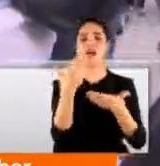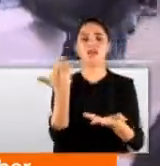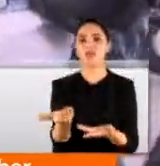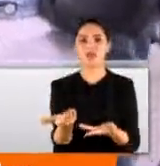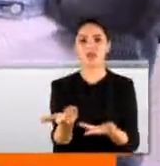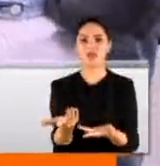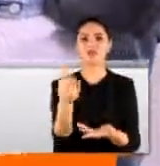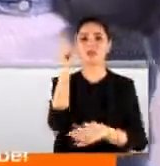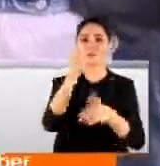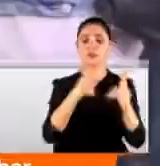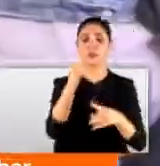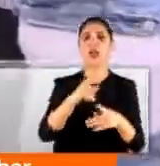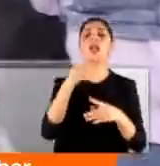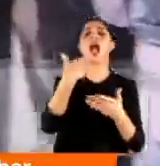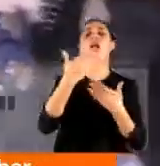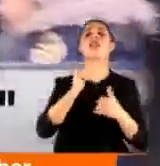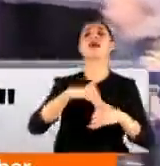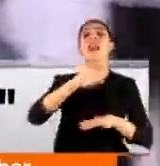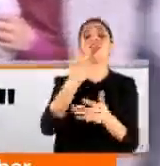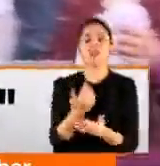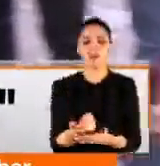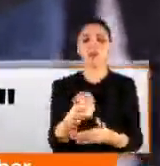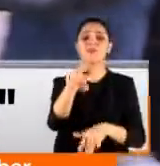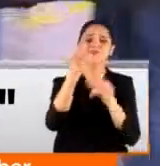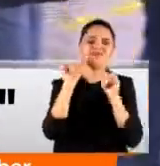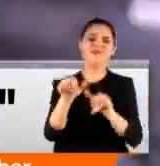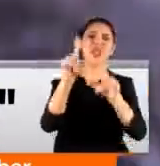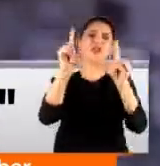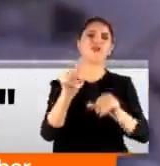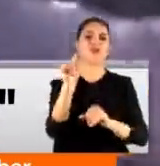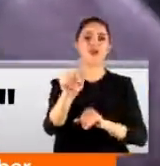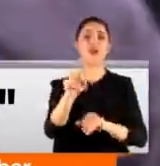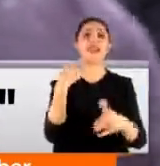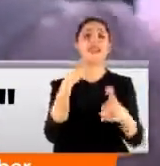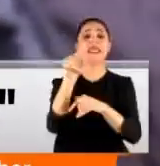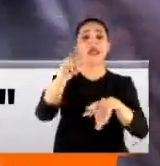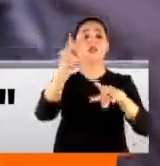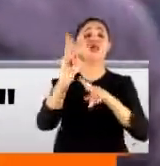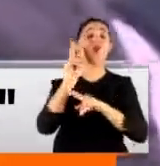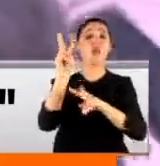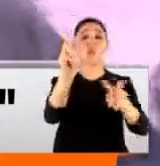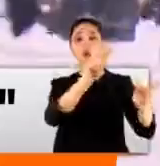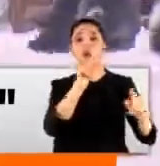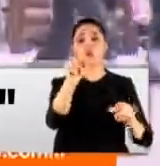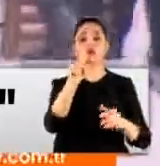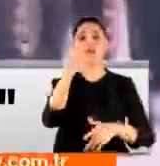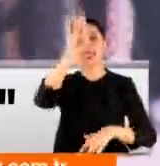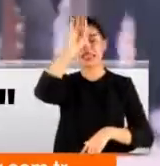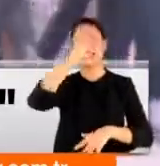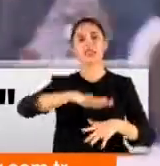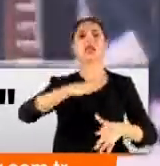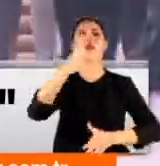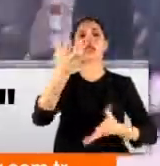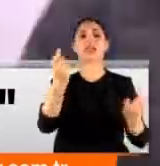yani anlat. Bazen diyor ya yeterli anlatmaya gerek yok. Bu da öyle bir karı oldu. Yine bu görüntüde İstanbul'un en kalabalık caddesi